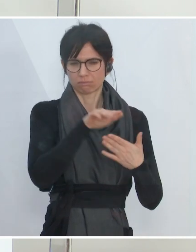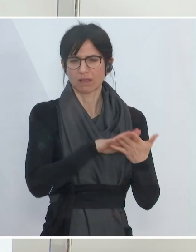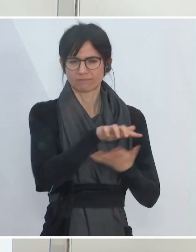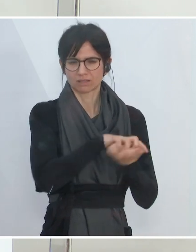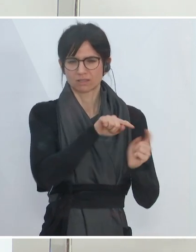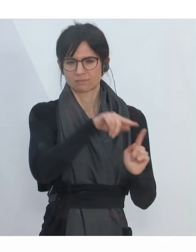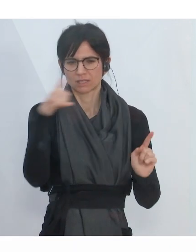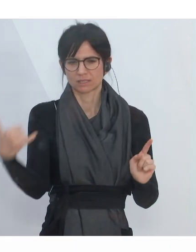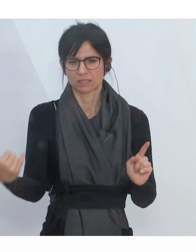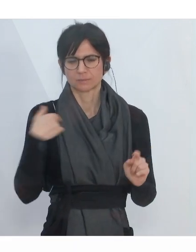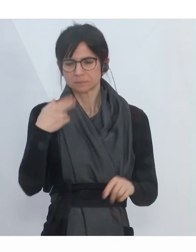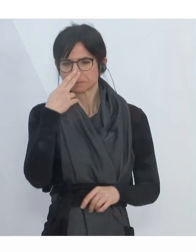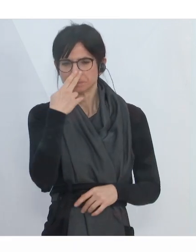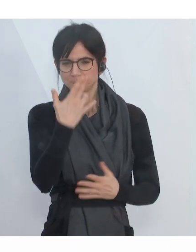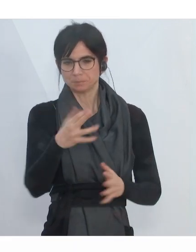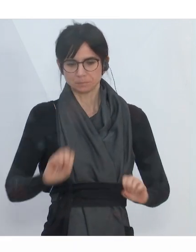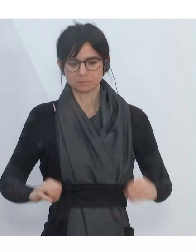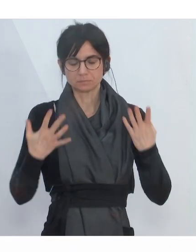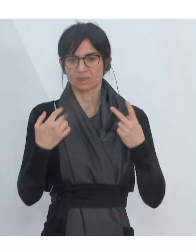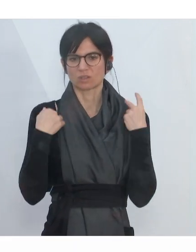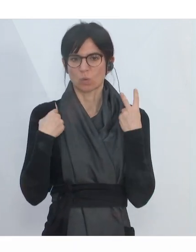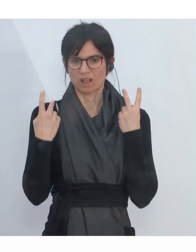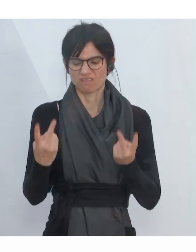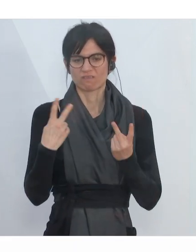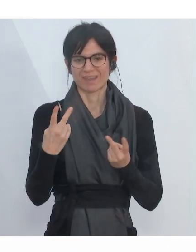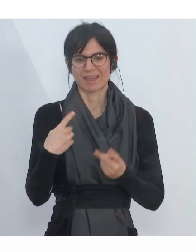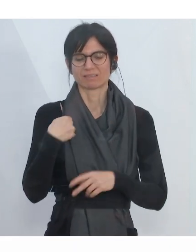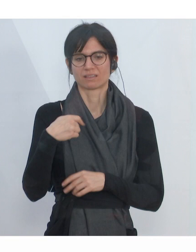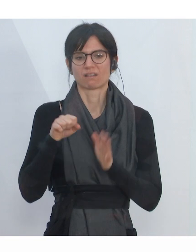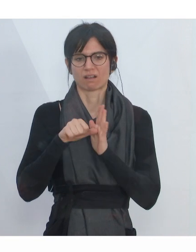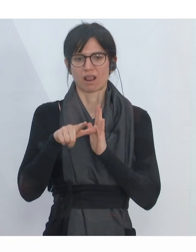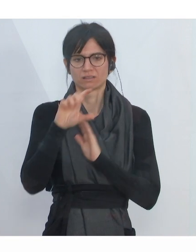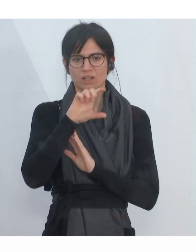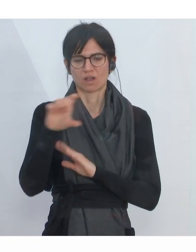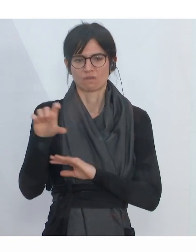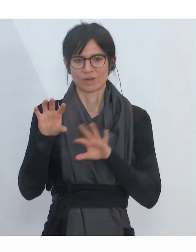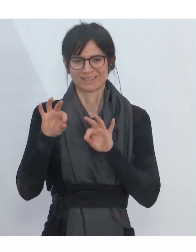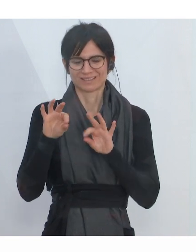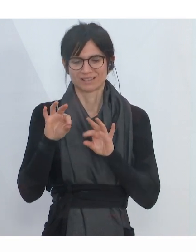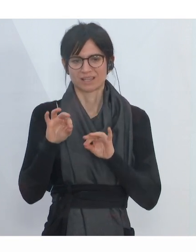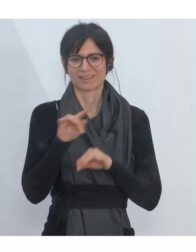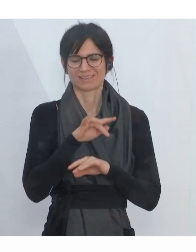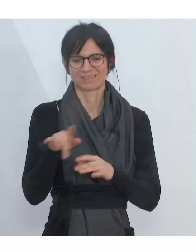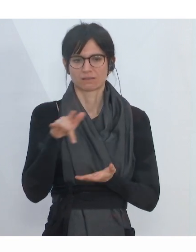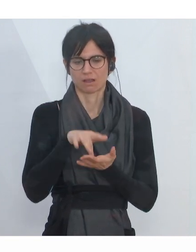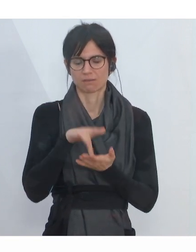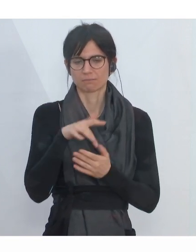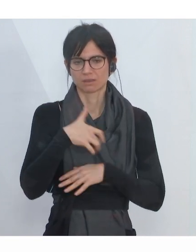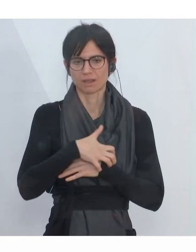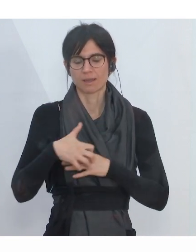Krise. Und Sie sehen, der aktuelle Wert, der ist für die Kalenderwoche 10, also den 8. bis den 14. März ausgewiesen,